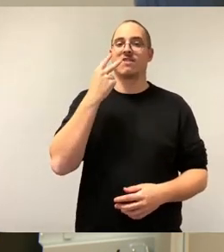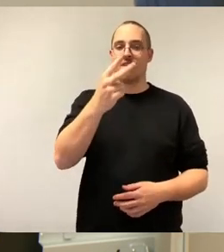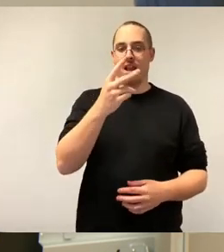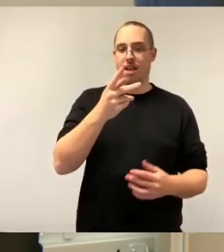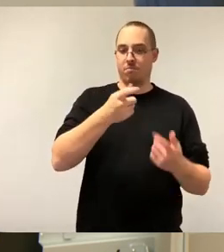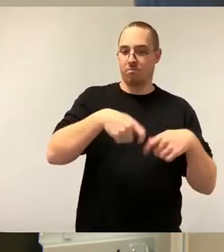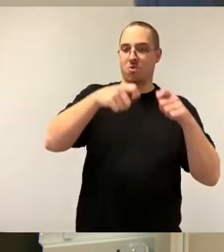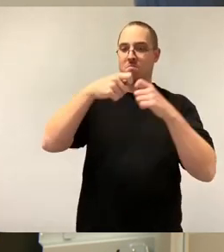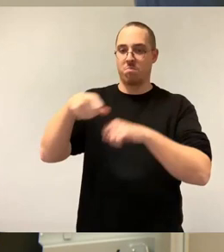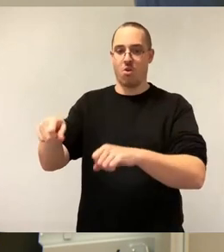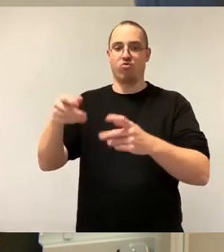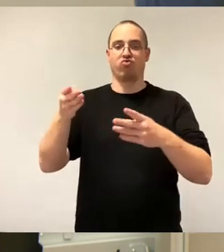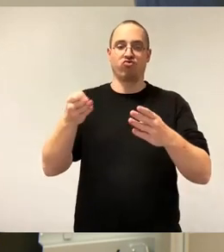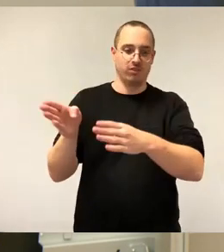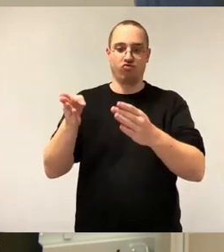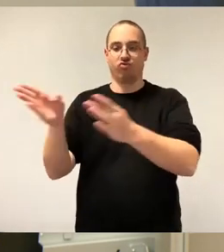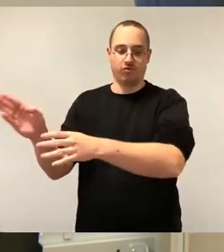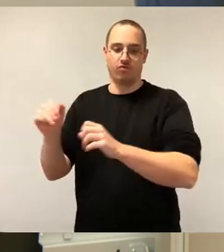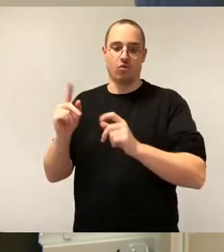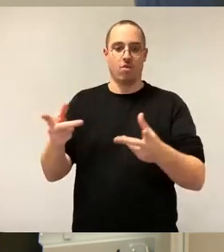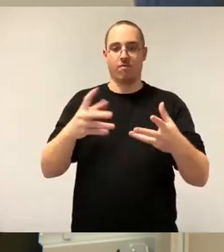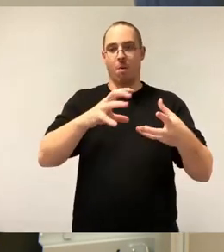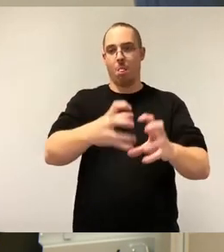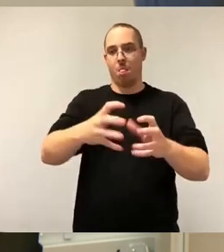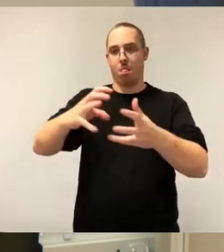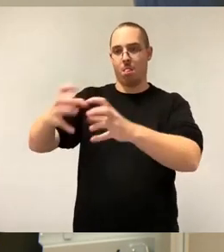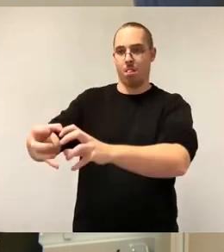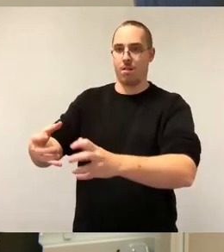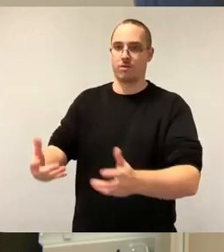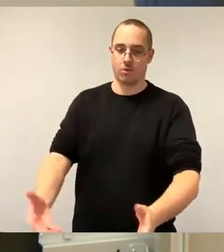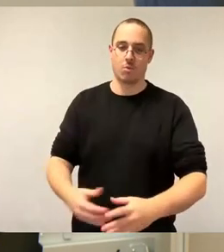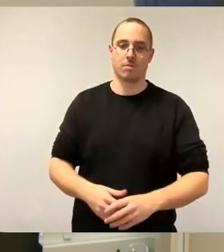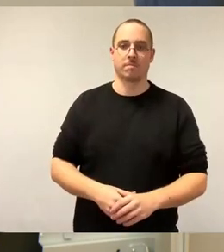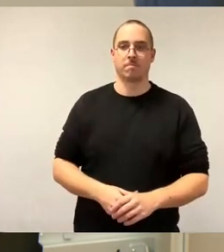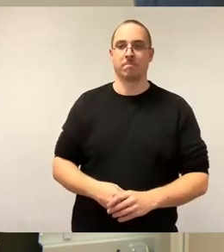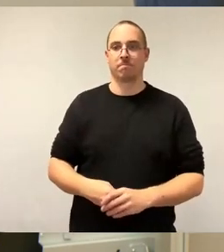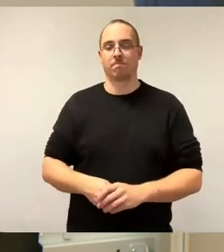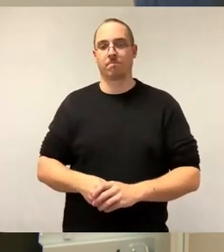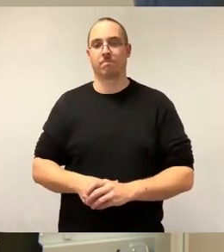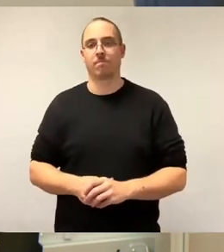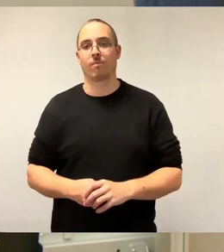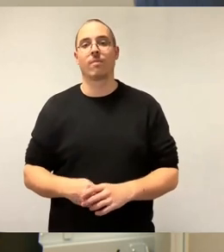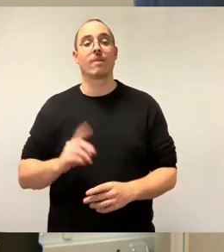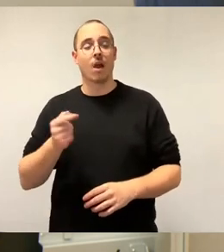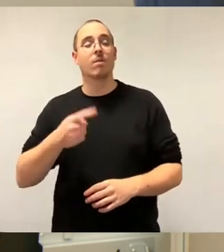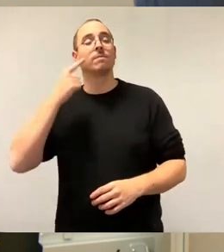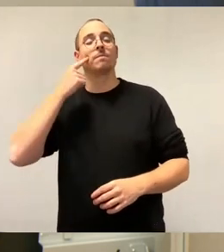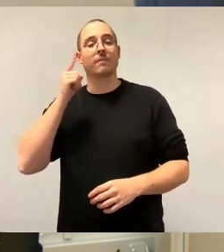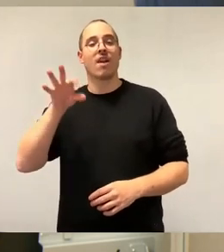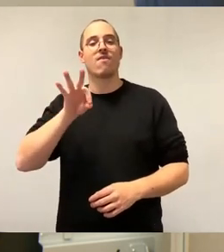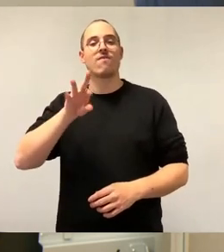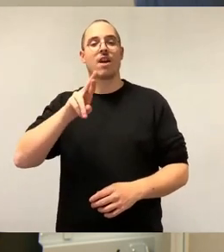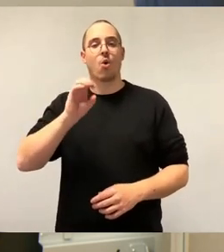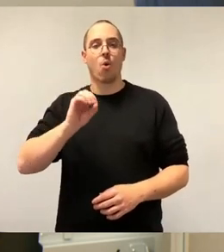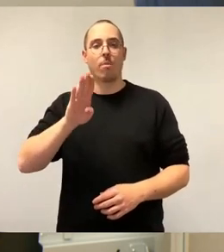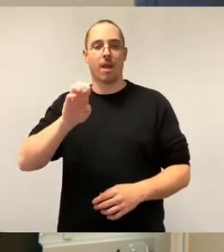Millionen Euro an Verbindlichkeiten hätte. Zur Erinnerung, das letzte Projekt der WED an der Pröbelstraße mit einer vergleichbaren Anzahl von Wohnungen hat